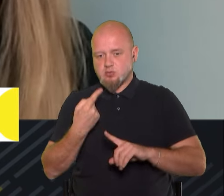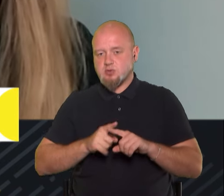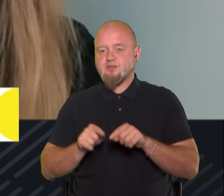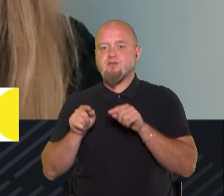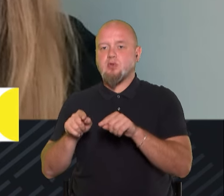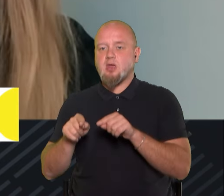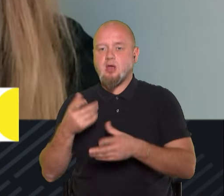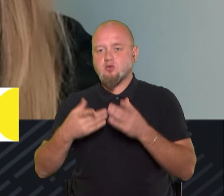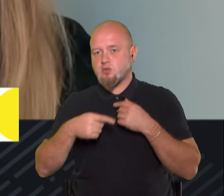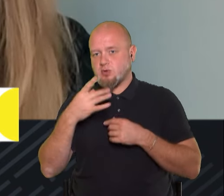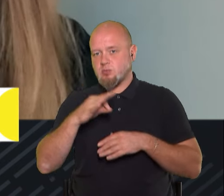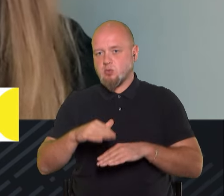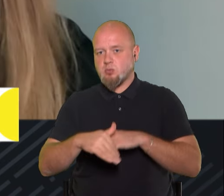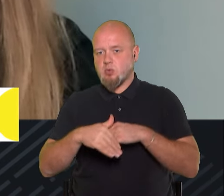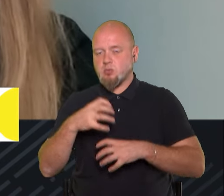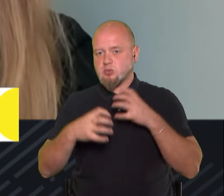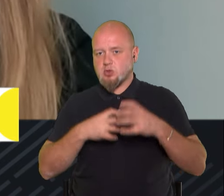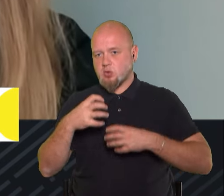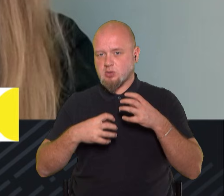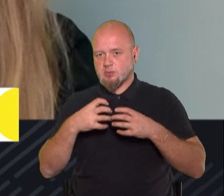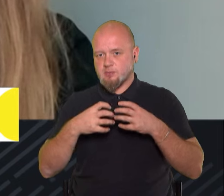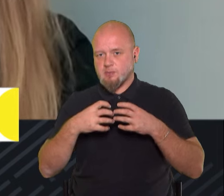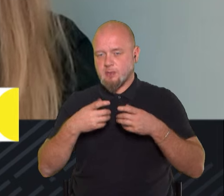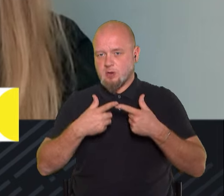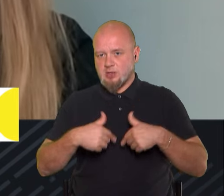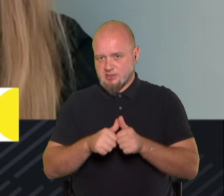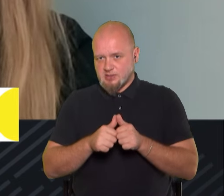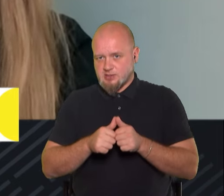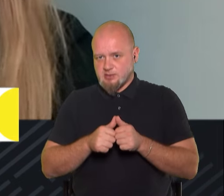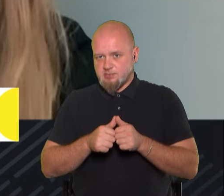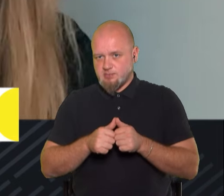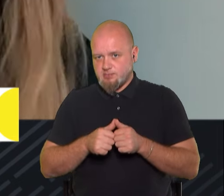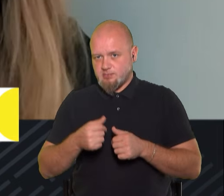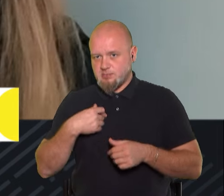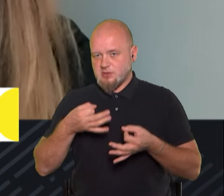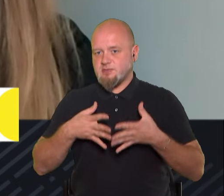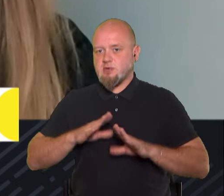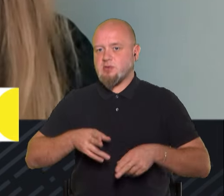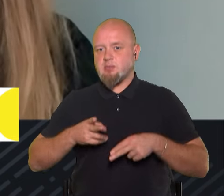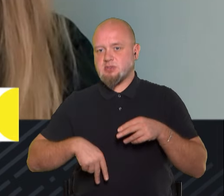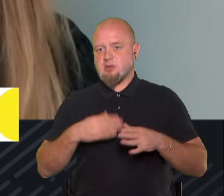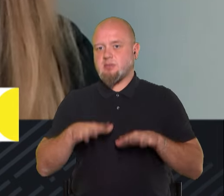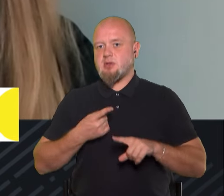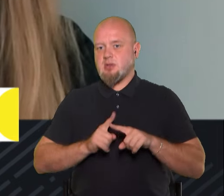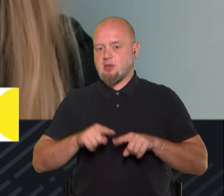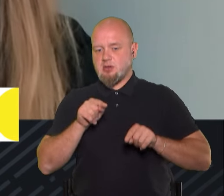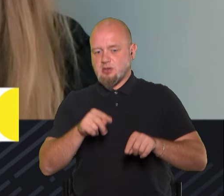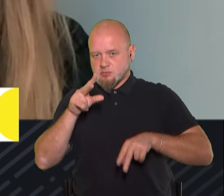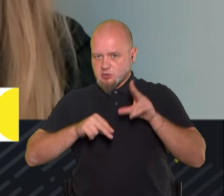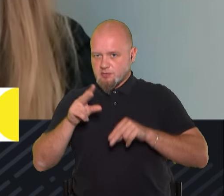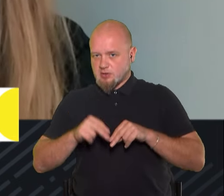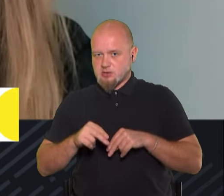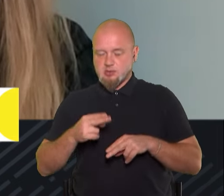вона. Якщо говорити про допомогу міжнародних організацій, ми, звісно, не перестаємо на неї сподіватися.